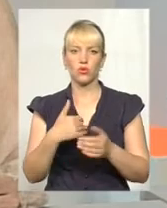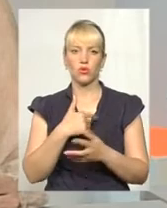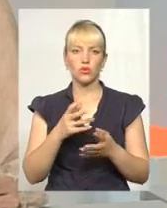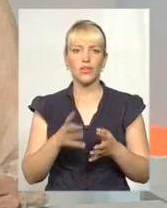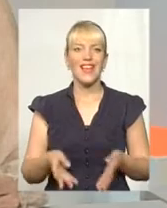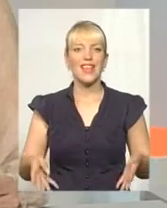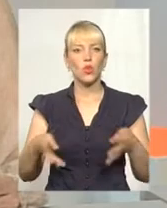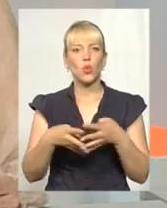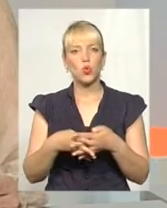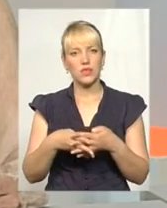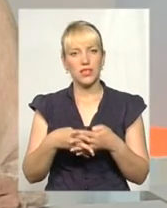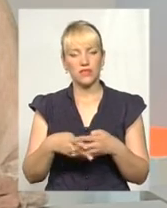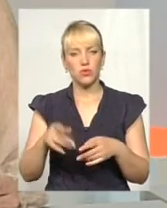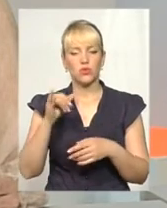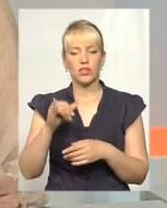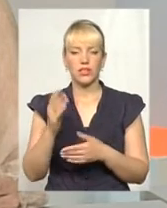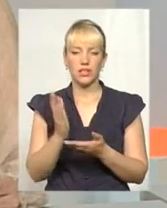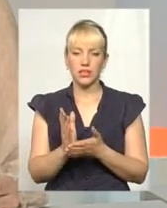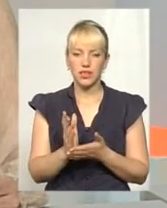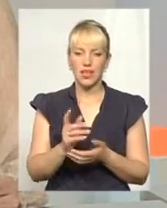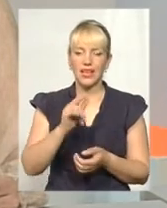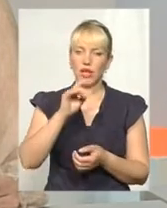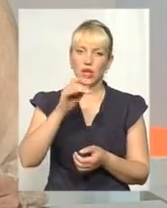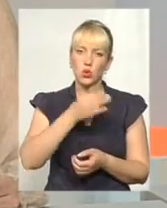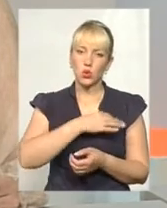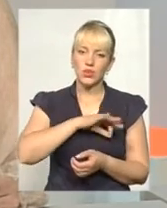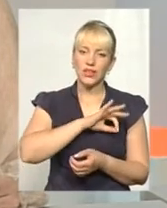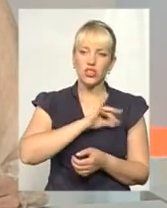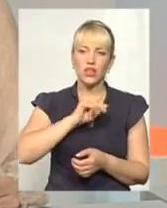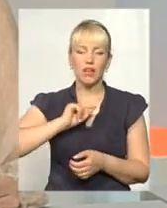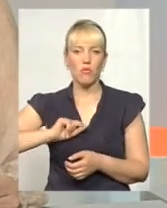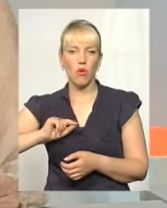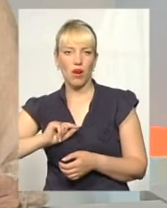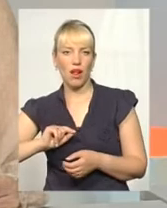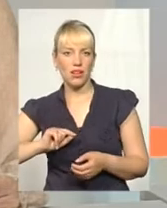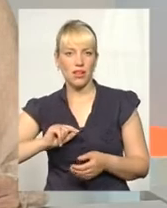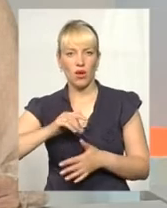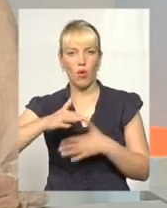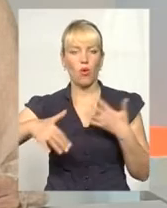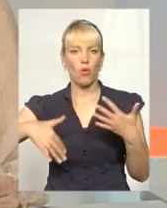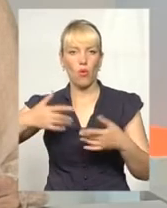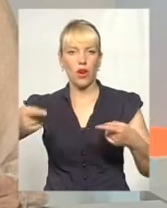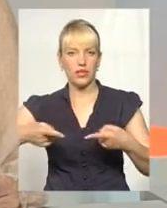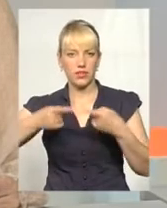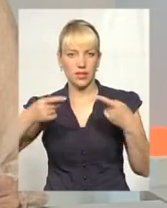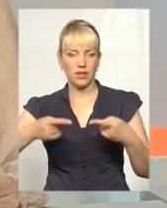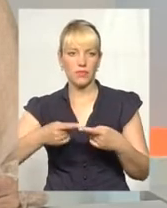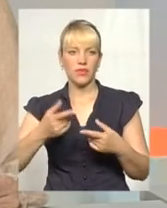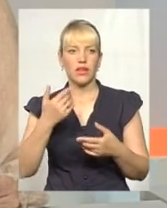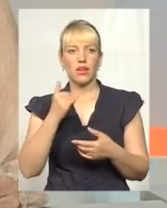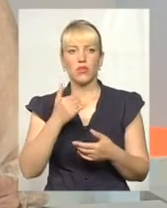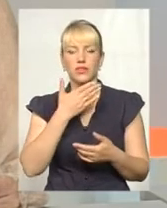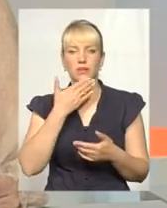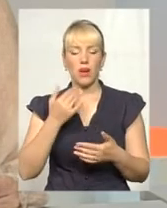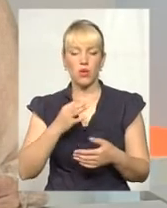ми стикаємося з таким юридично-моральною колізією, коли ми розуміємо, що є потреба в дитини інклюзивного навчання, але в нас немає юридичних